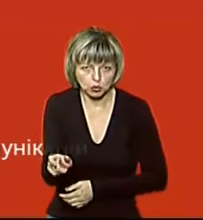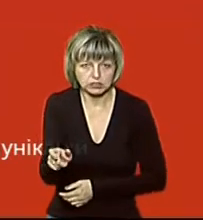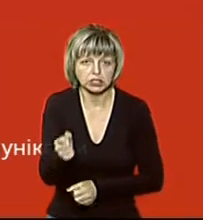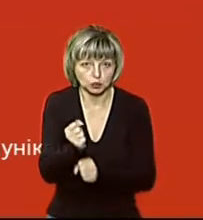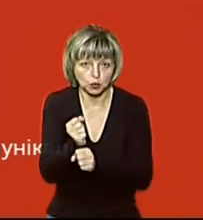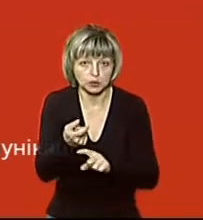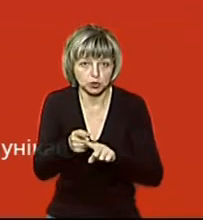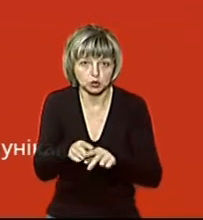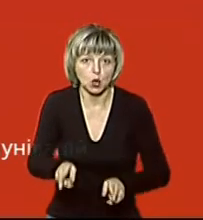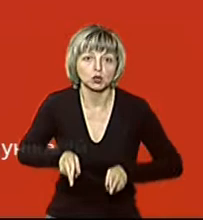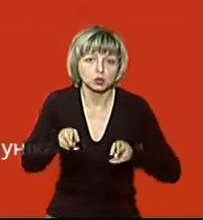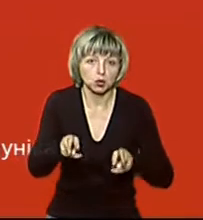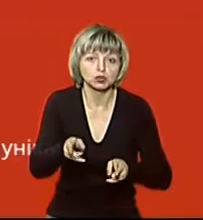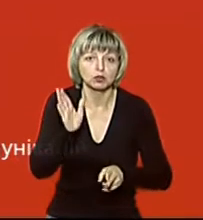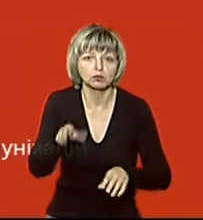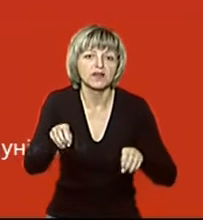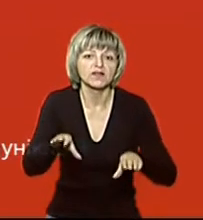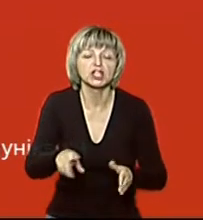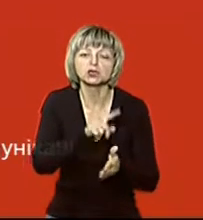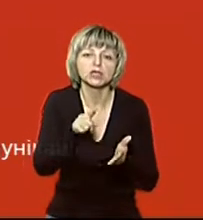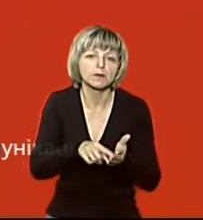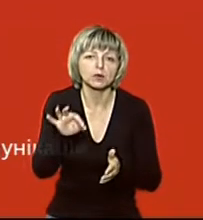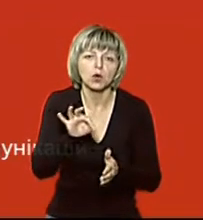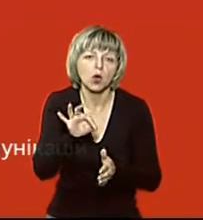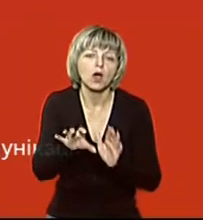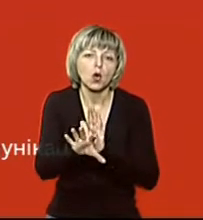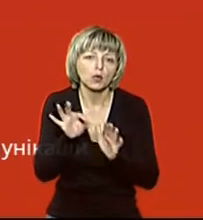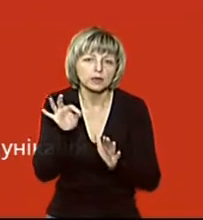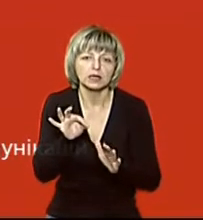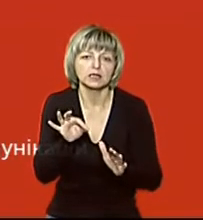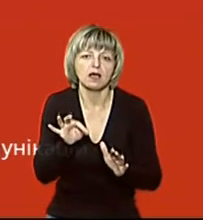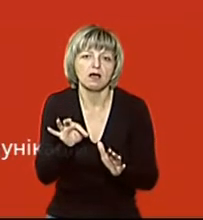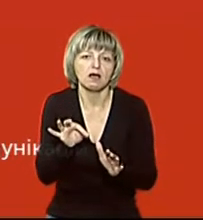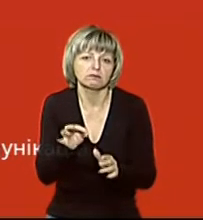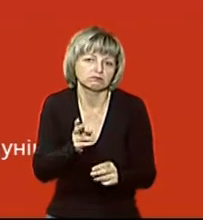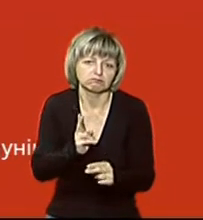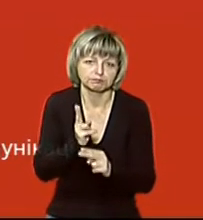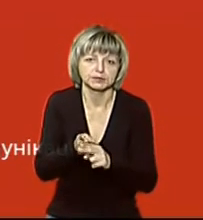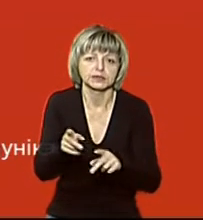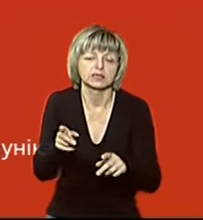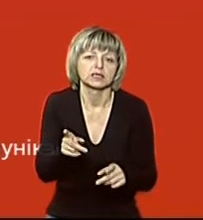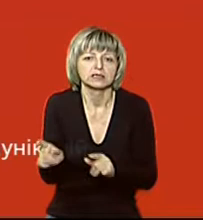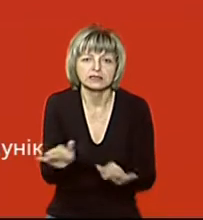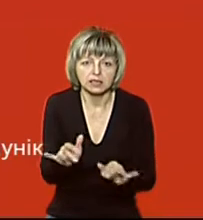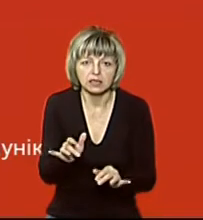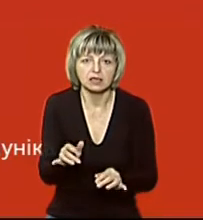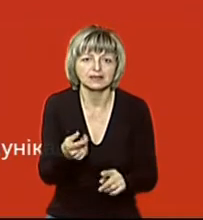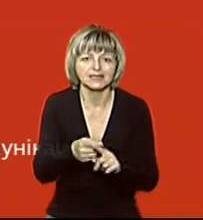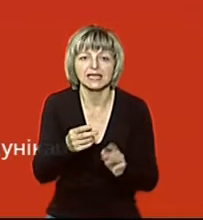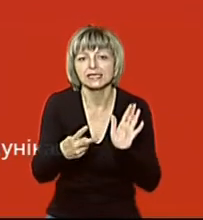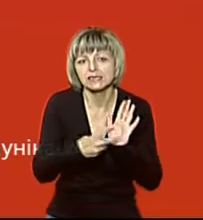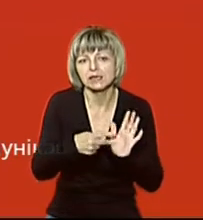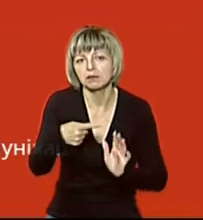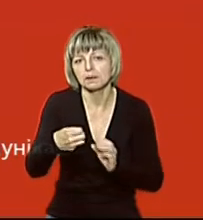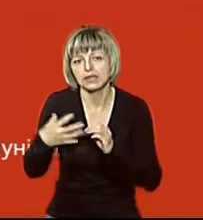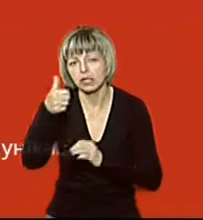інкримінованого злочину буде вирішуватись питання щодо обрання йому міри запобіжного заходу. Санкція статті передбачає від 7 до